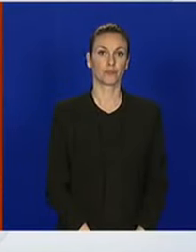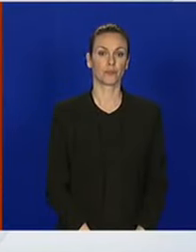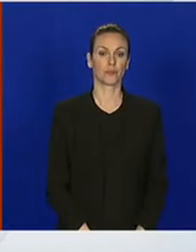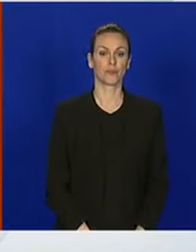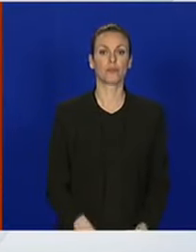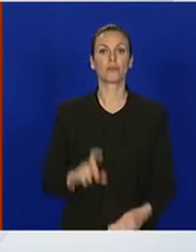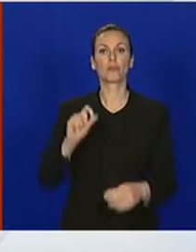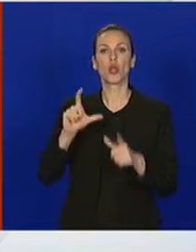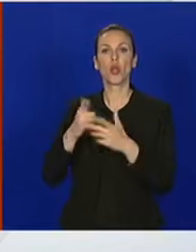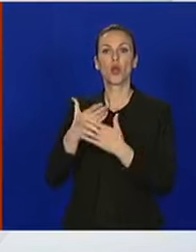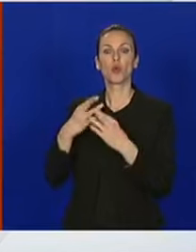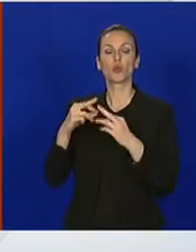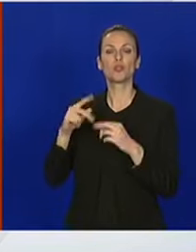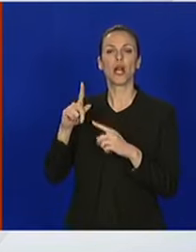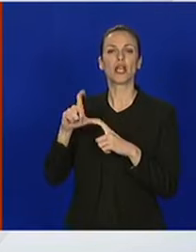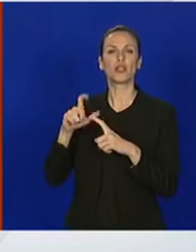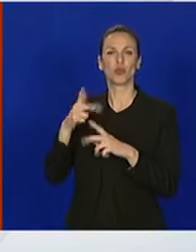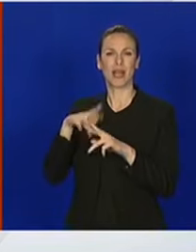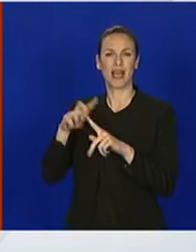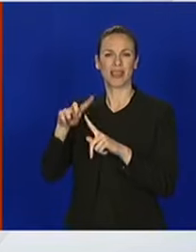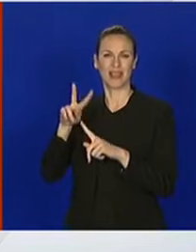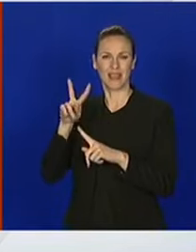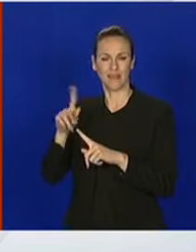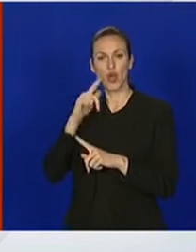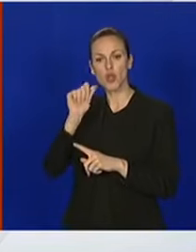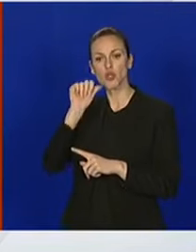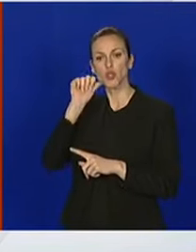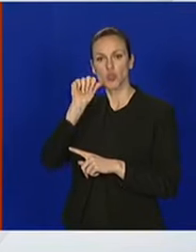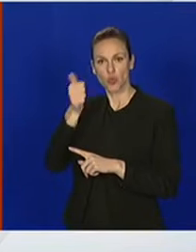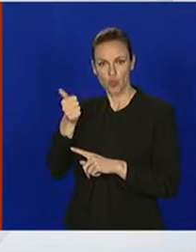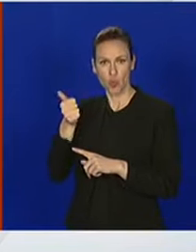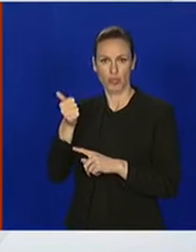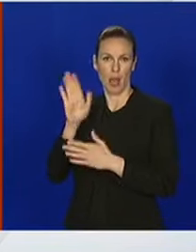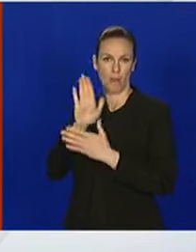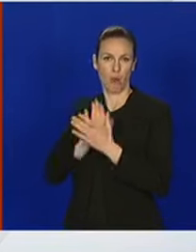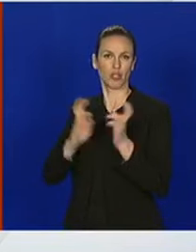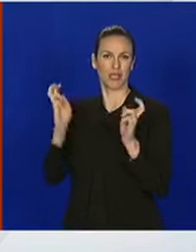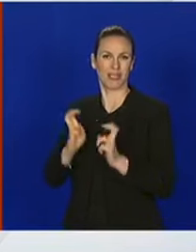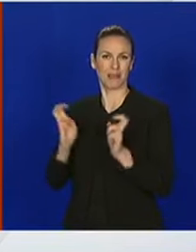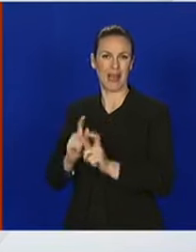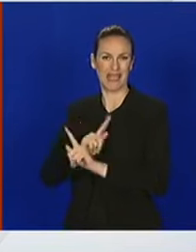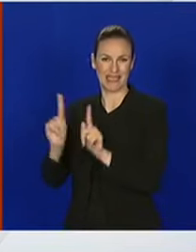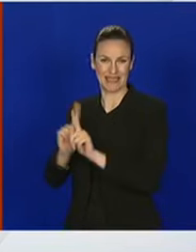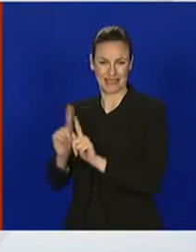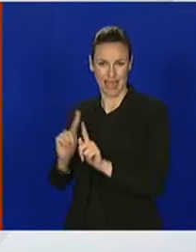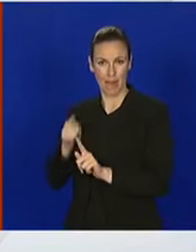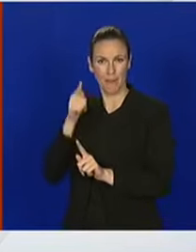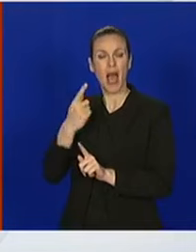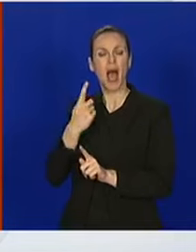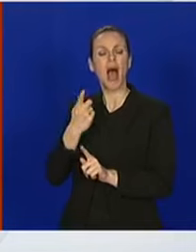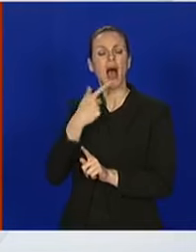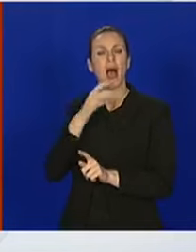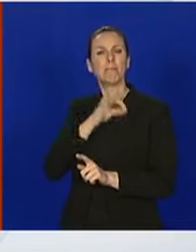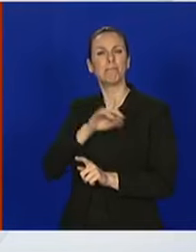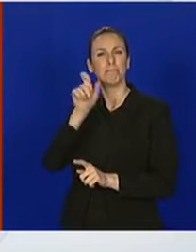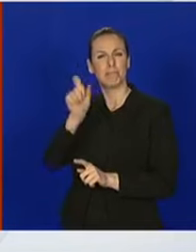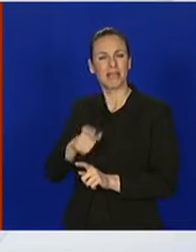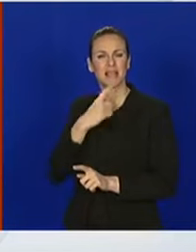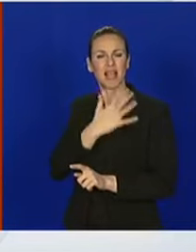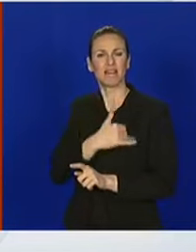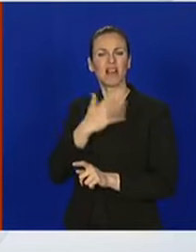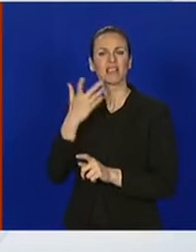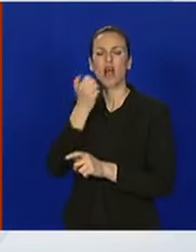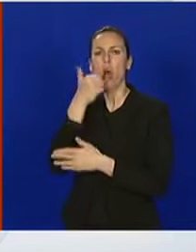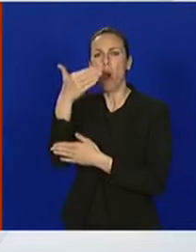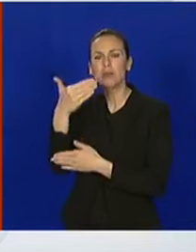Ruža Ištug HTV, dakle, od sutra slijedi popuštanje mjera. Čuli smo danas predsjednika Hrvatske obrotničke komore, koji izaziva i